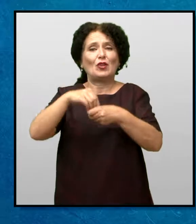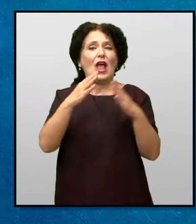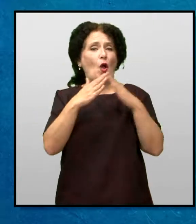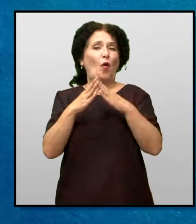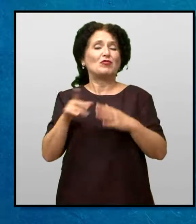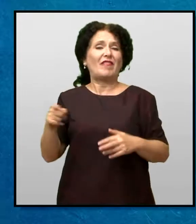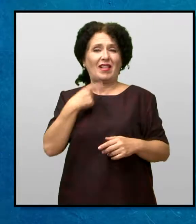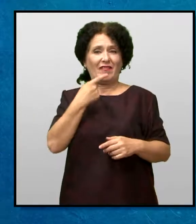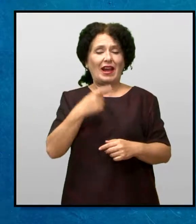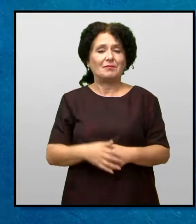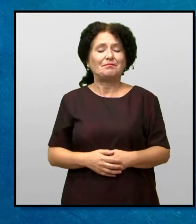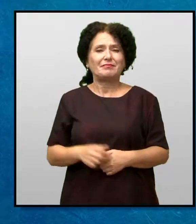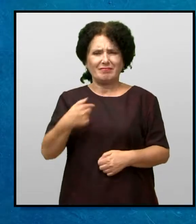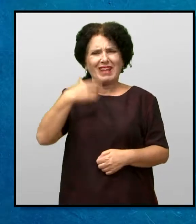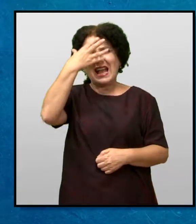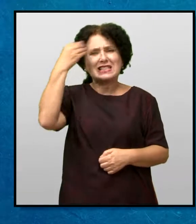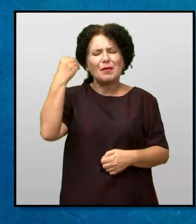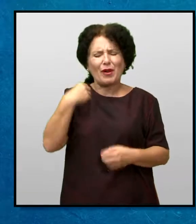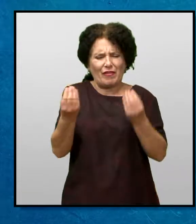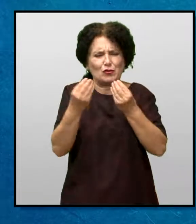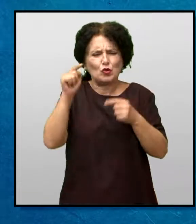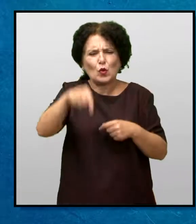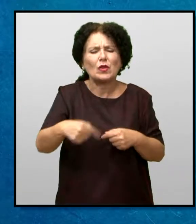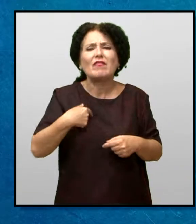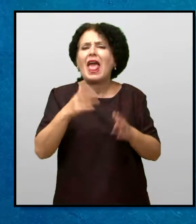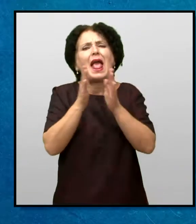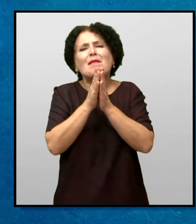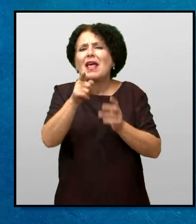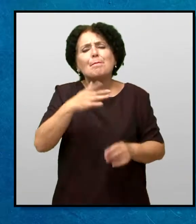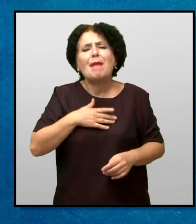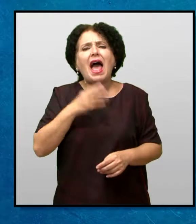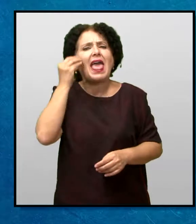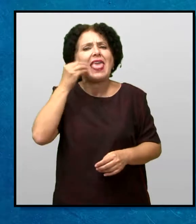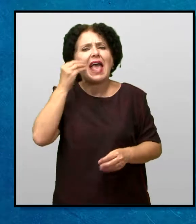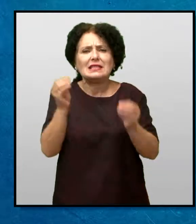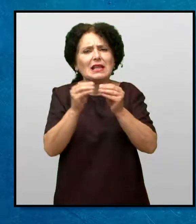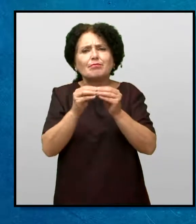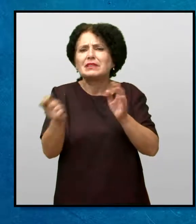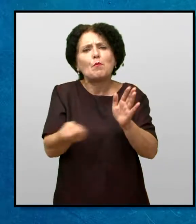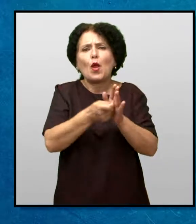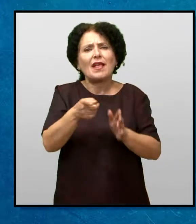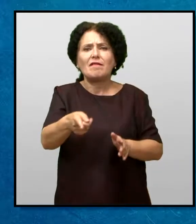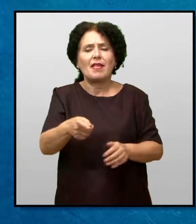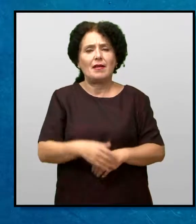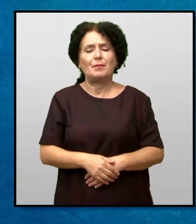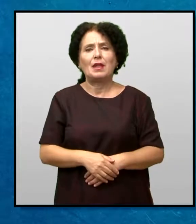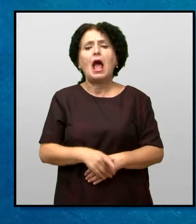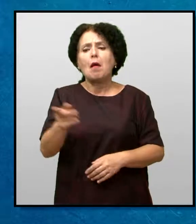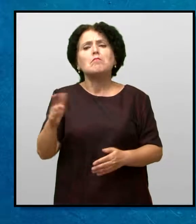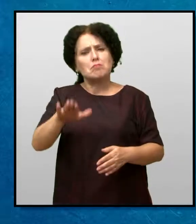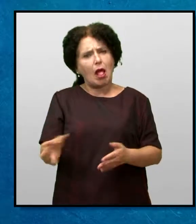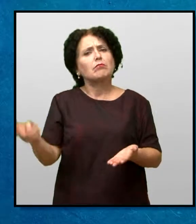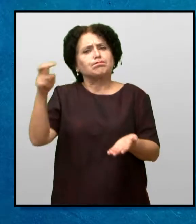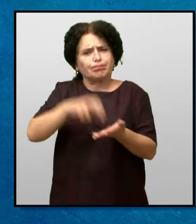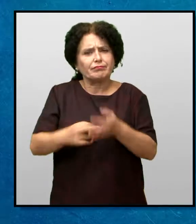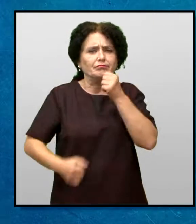господјата Евонс Но, јас заборавив зашто сум дојдена Имате ли јајца за продавање? Мери